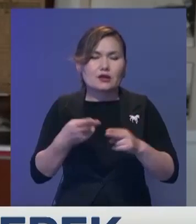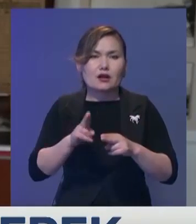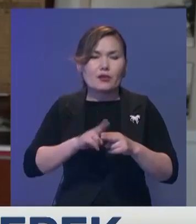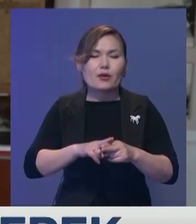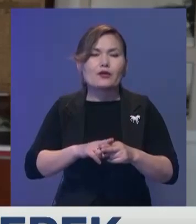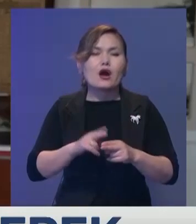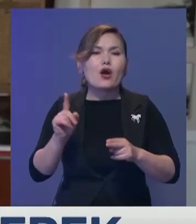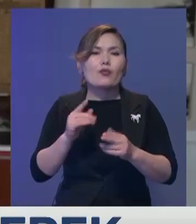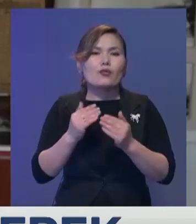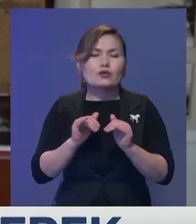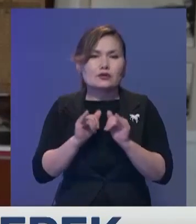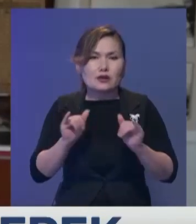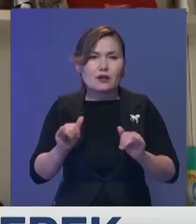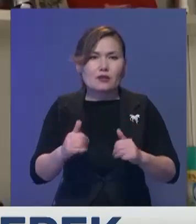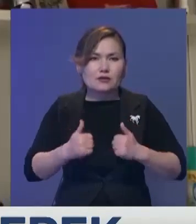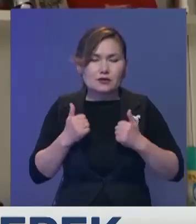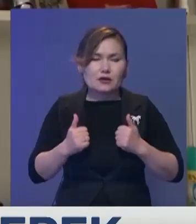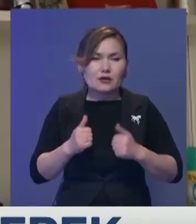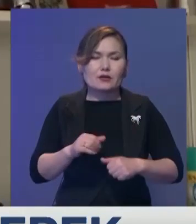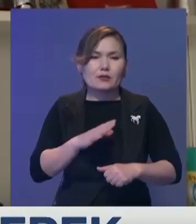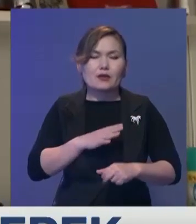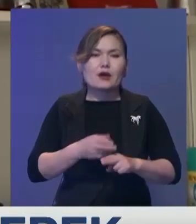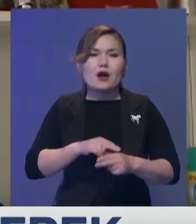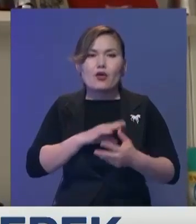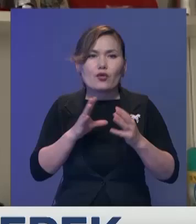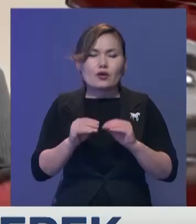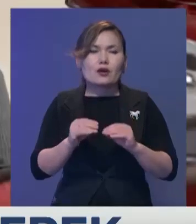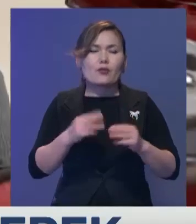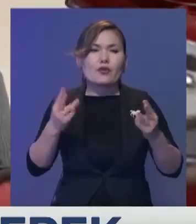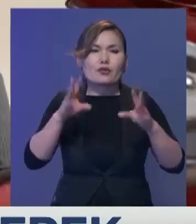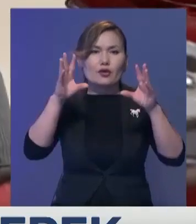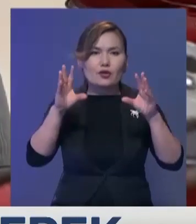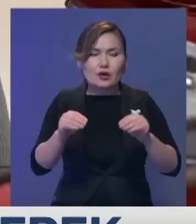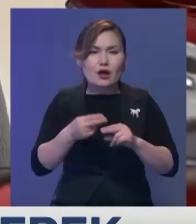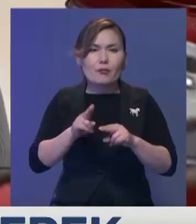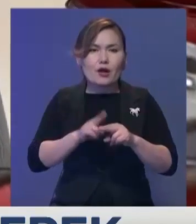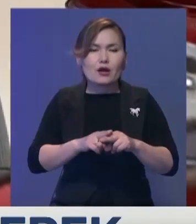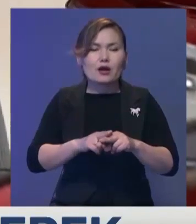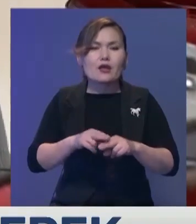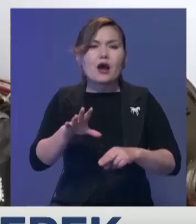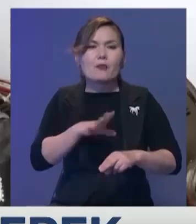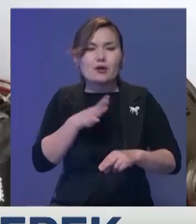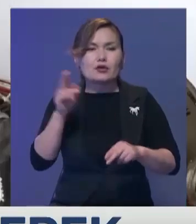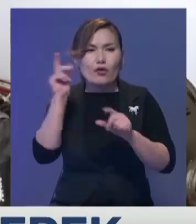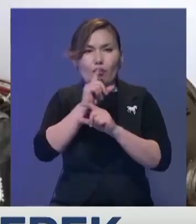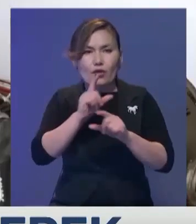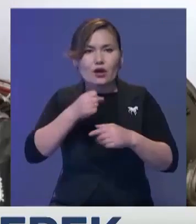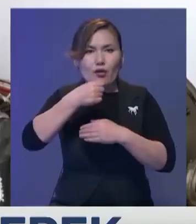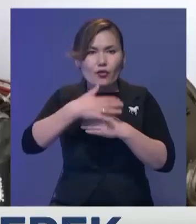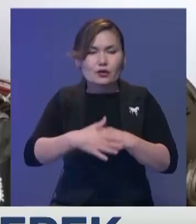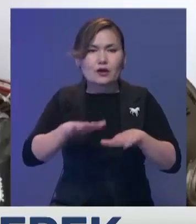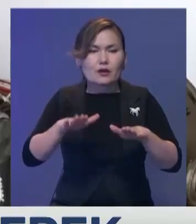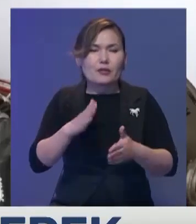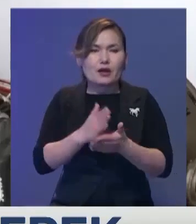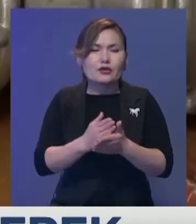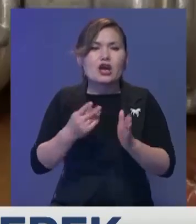ісіндамытуға барымызды салдық. Өрт сөндіру қызметті музея бұрынғы өк ұрталының ғимаратында орналасқан. Бұрынға мекен жайда жеті